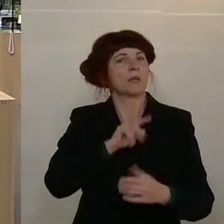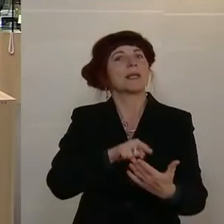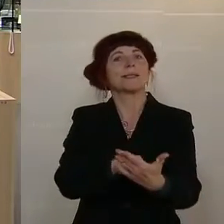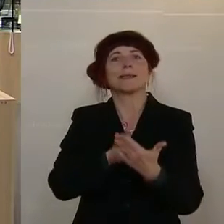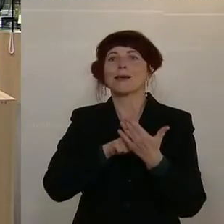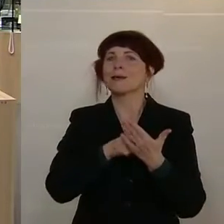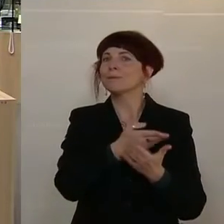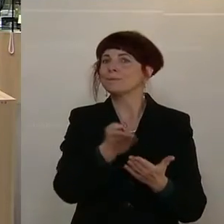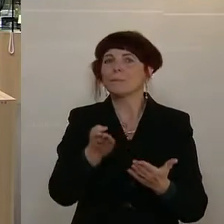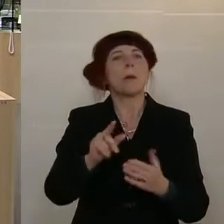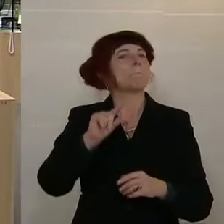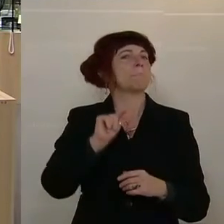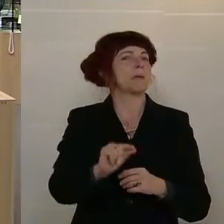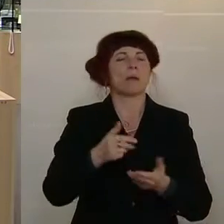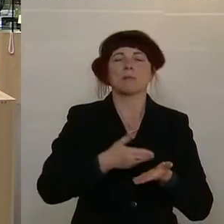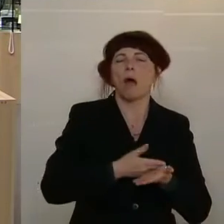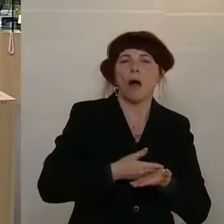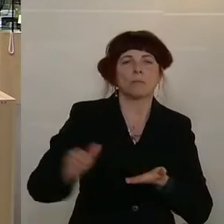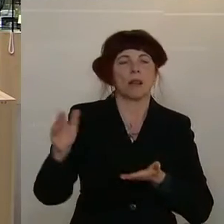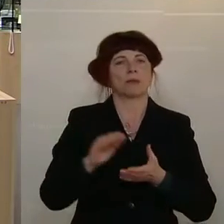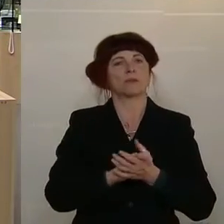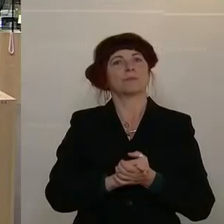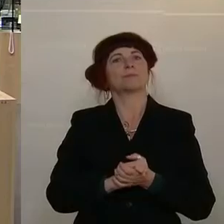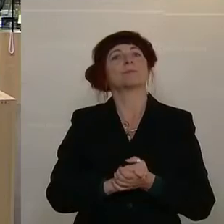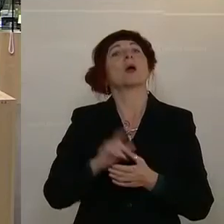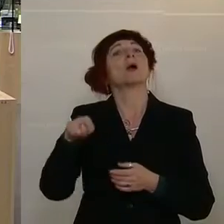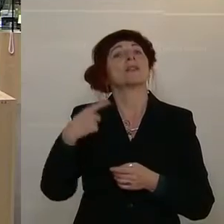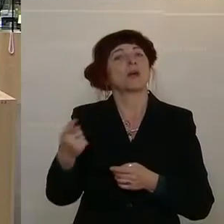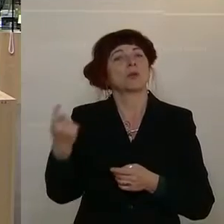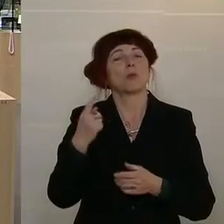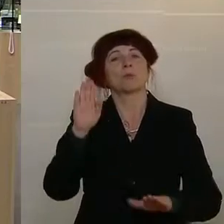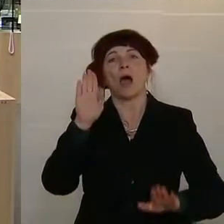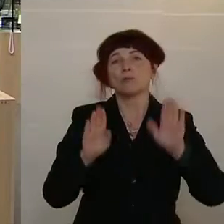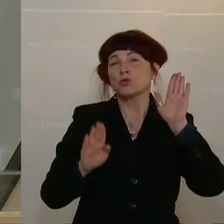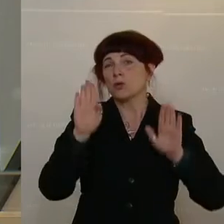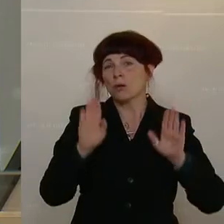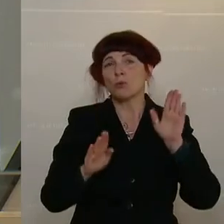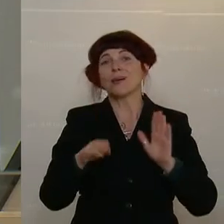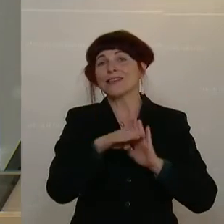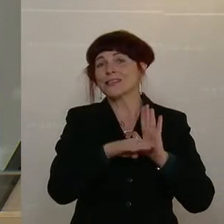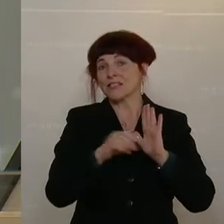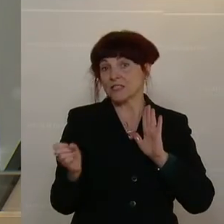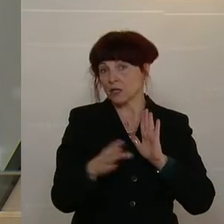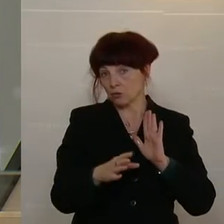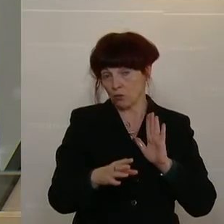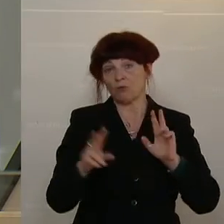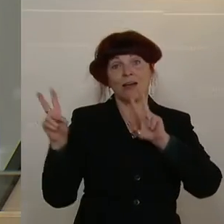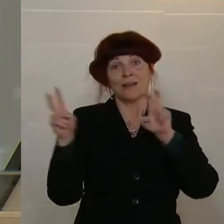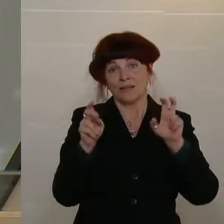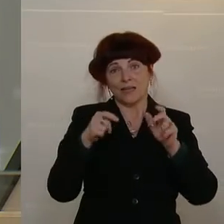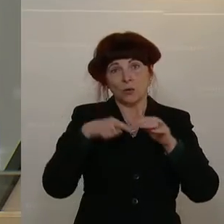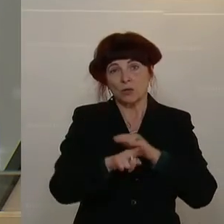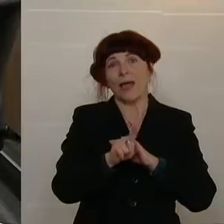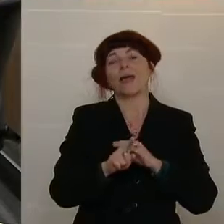Das ist die Minderheit abgelehnt. Schließlich komme ich zur Abstimmung über den Gesetzentwurf samt Titel und Eingang in der